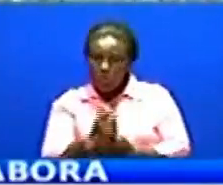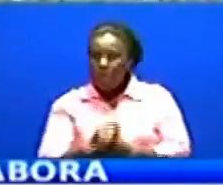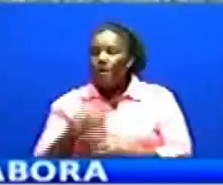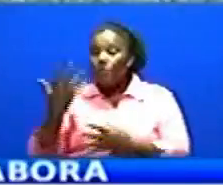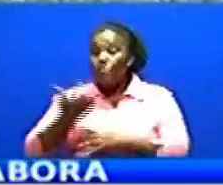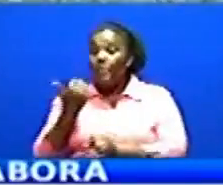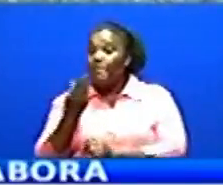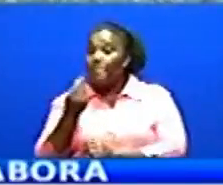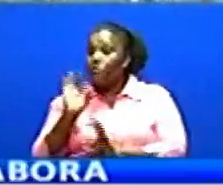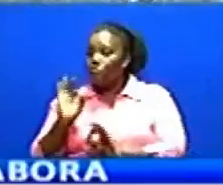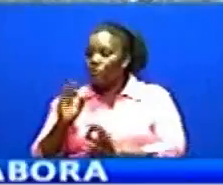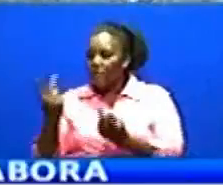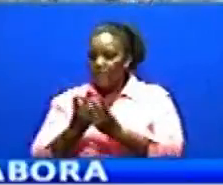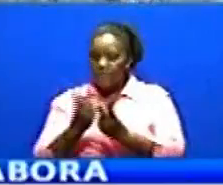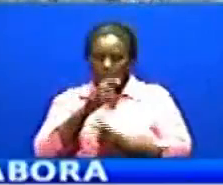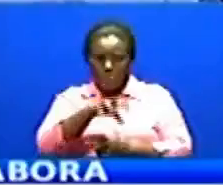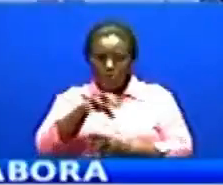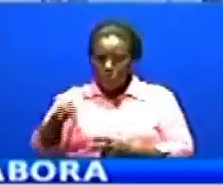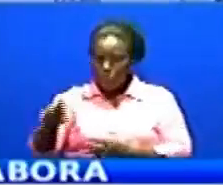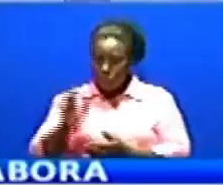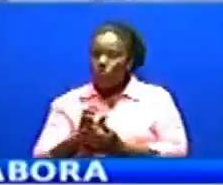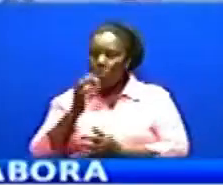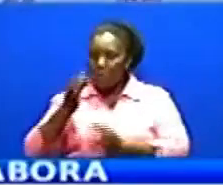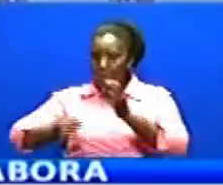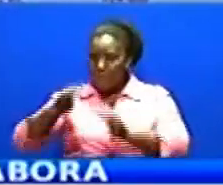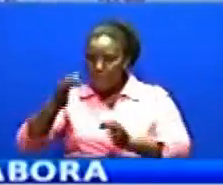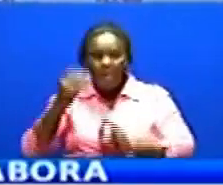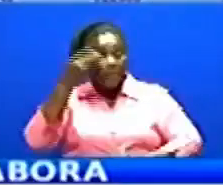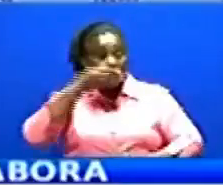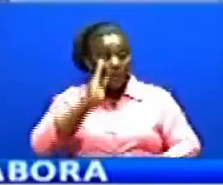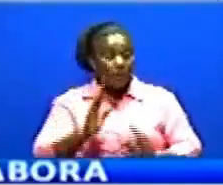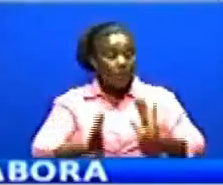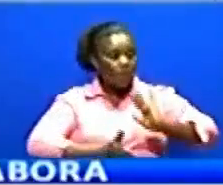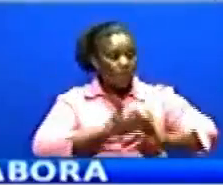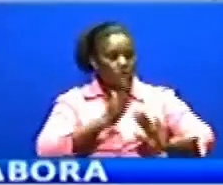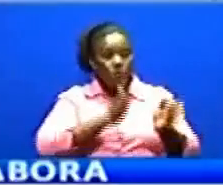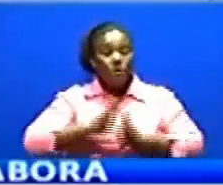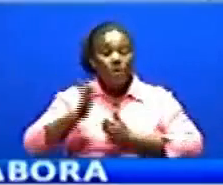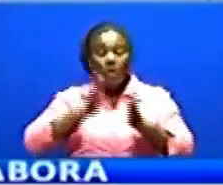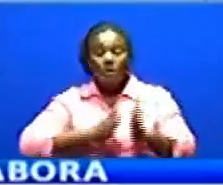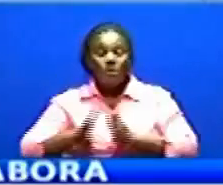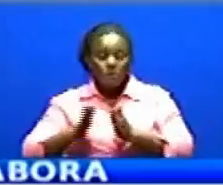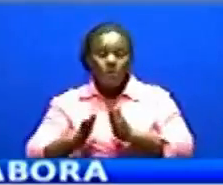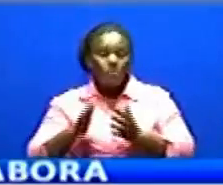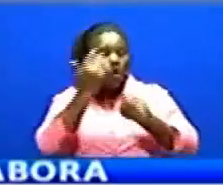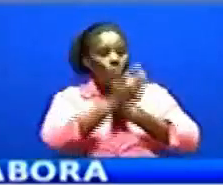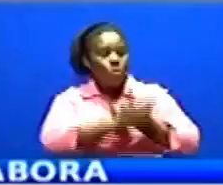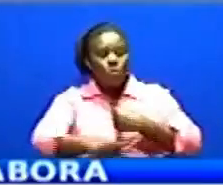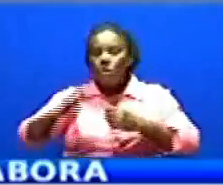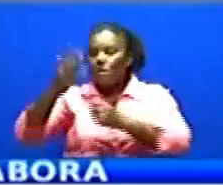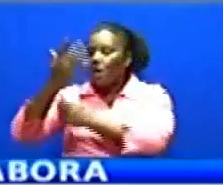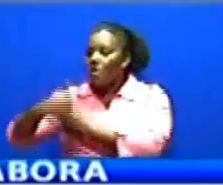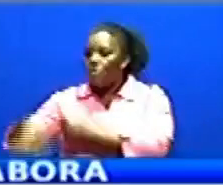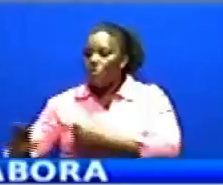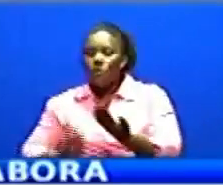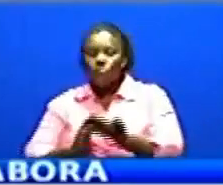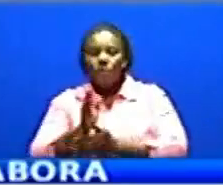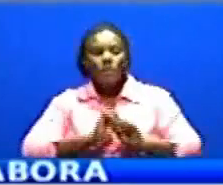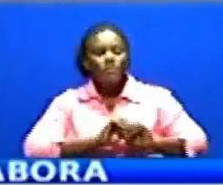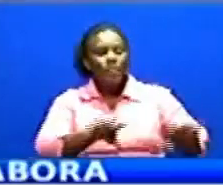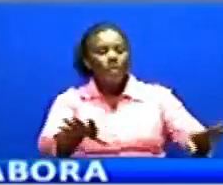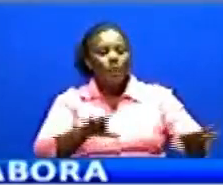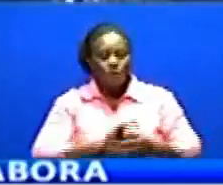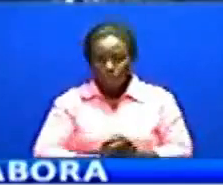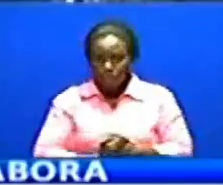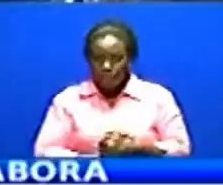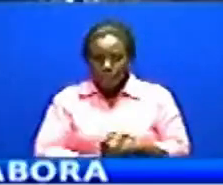na soko La uhakika la maazao yao sirekali meanzisha utaratibu wakuza maazao hayo kwa njia